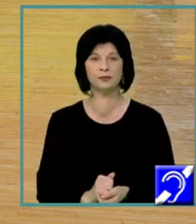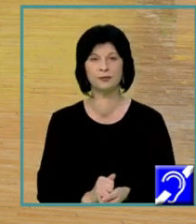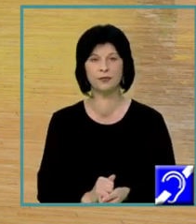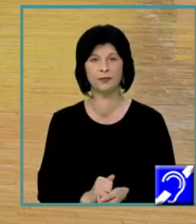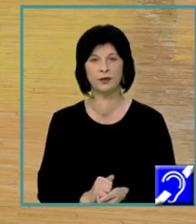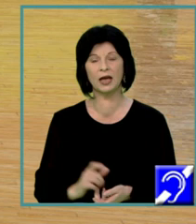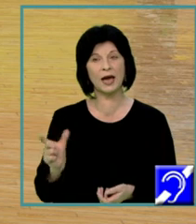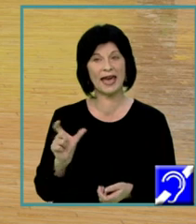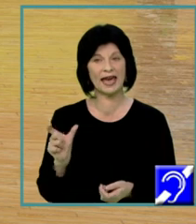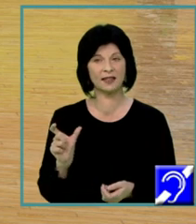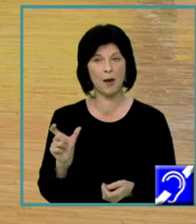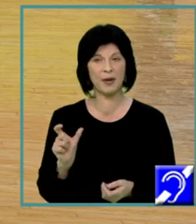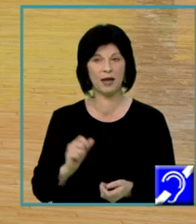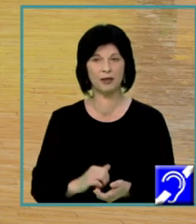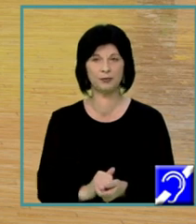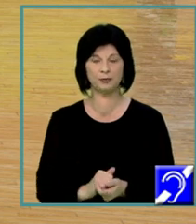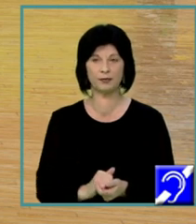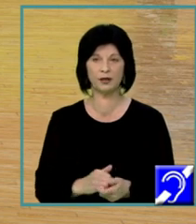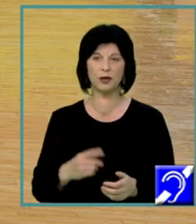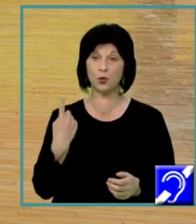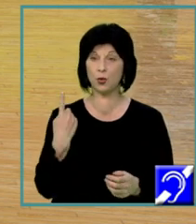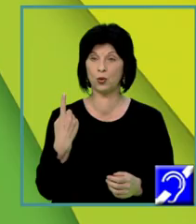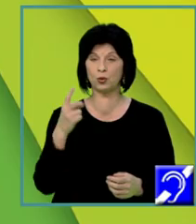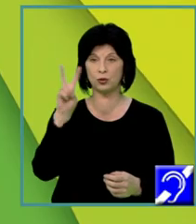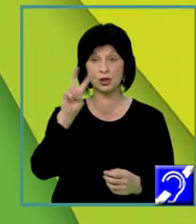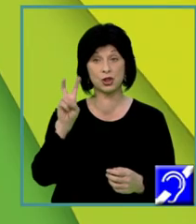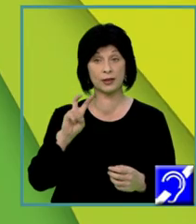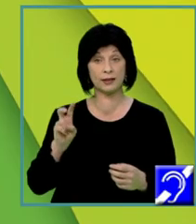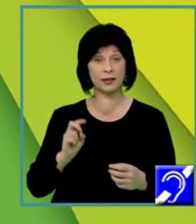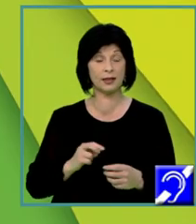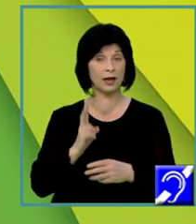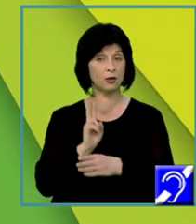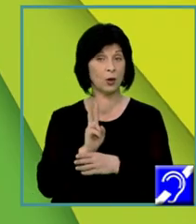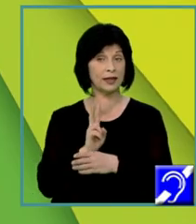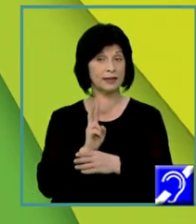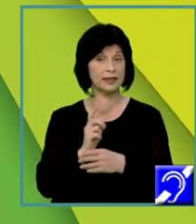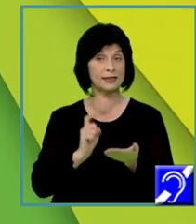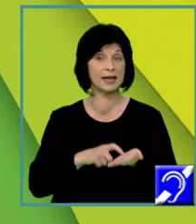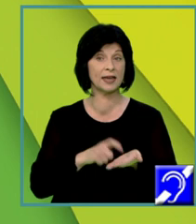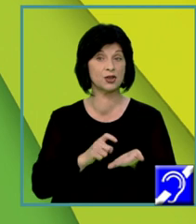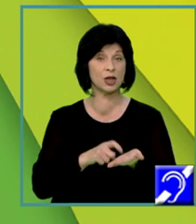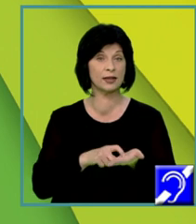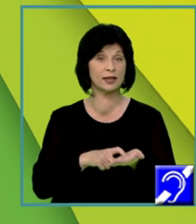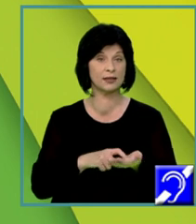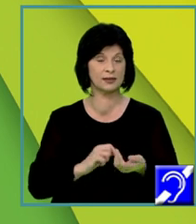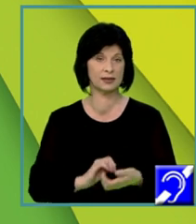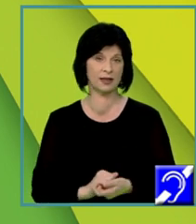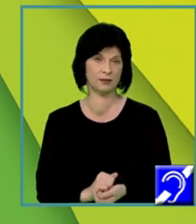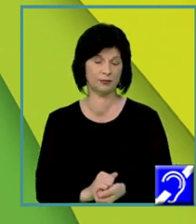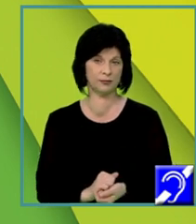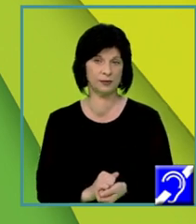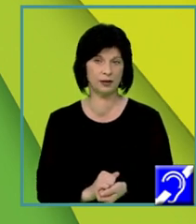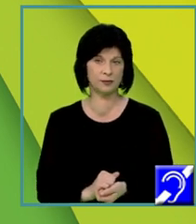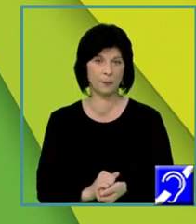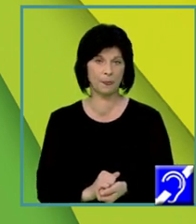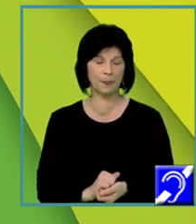1. Citirea cu atenție a cerinței. Dragi elevi, de multe ori aveți tendința să citiți cerința până la jumătate și să